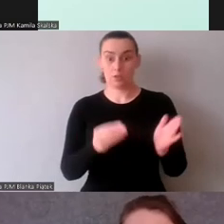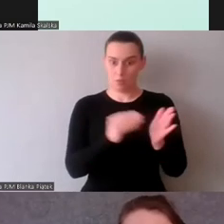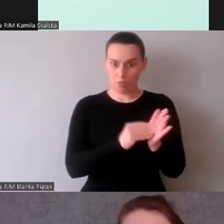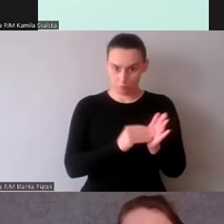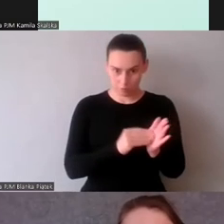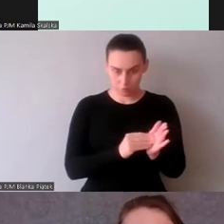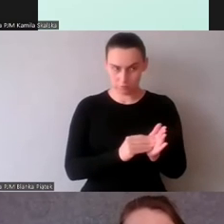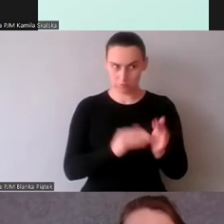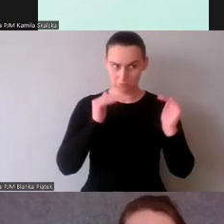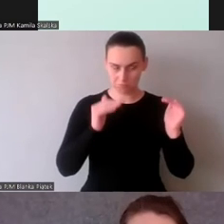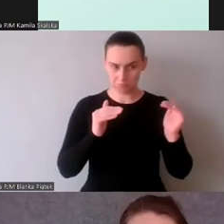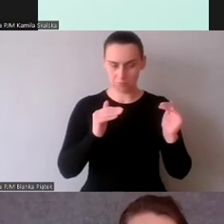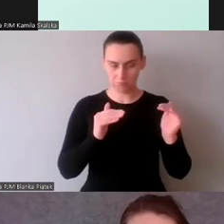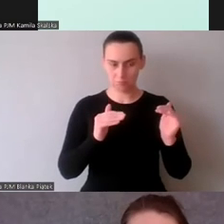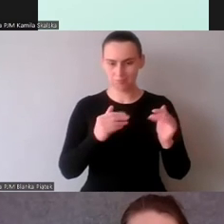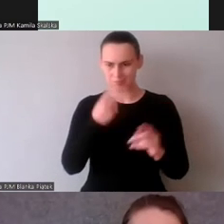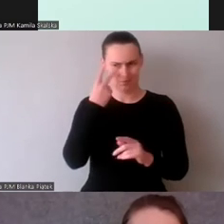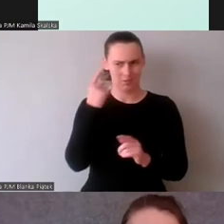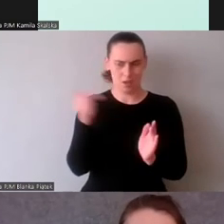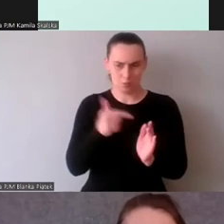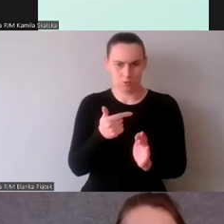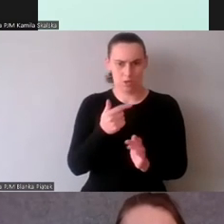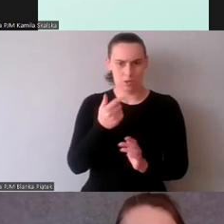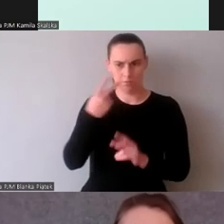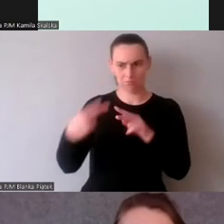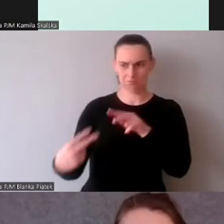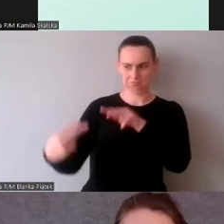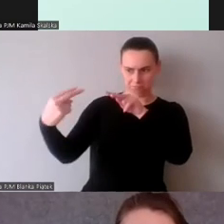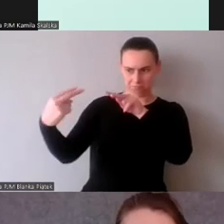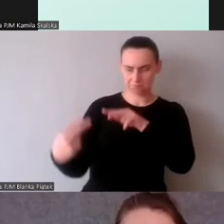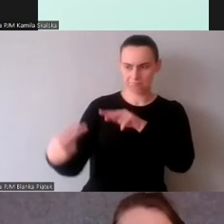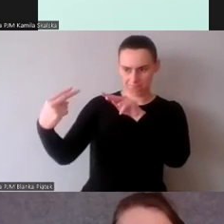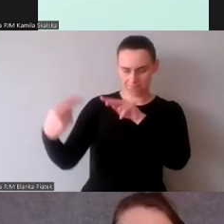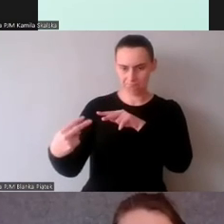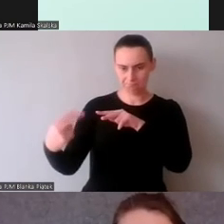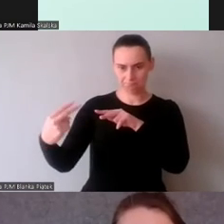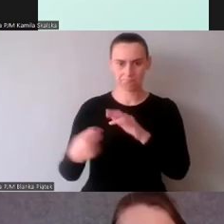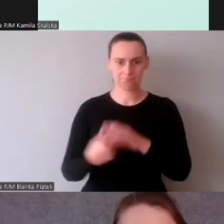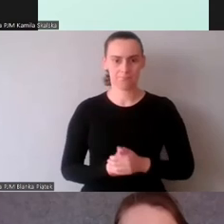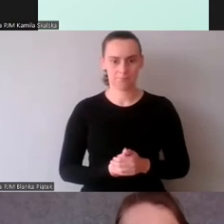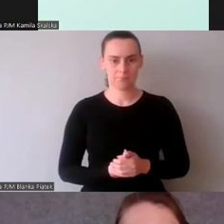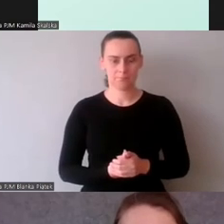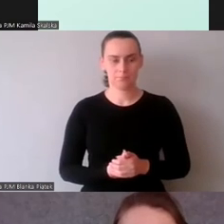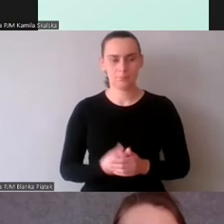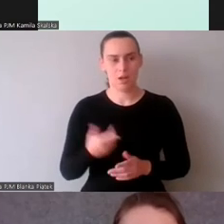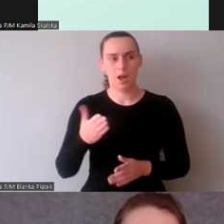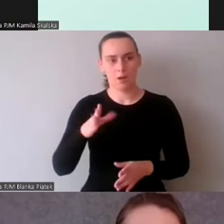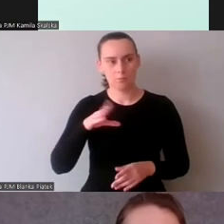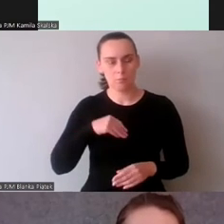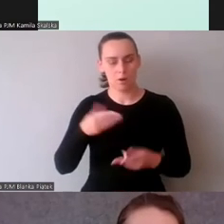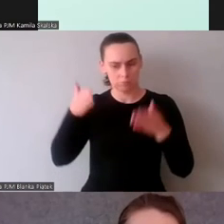rozmówców, by nadal mieć słowo w rozmowie, to znaczy by nadal skupiać uwagę.